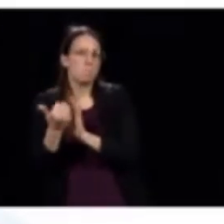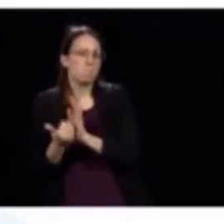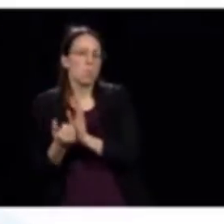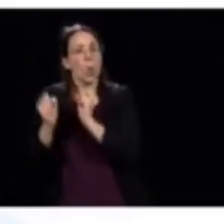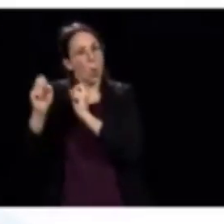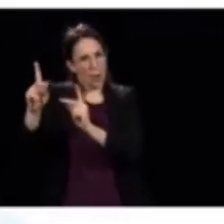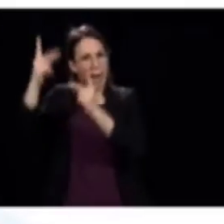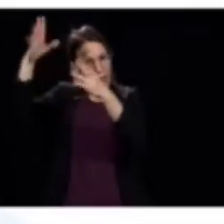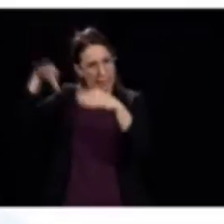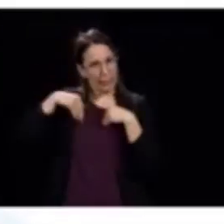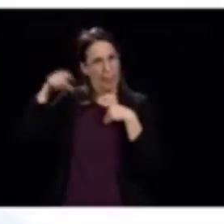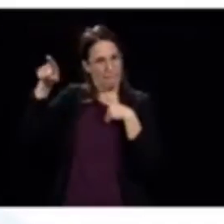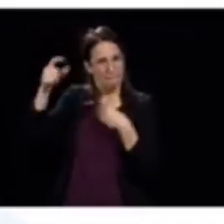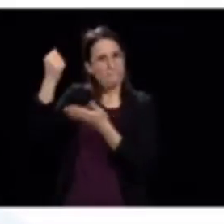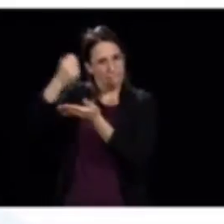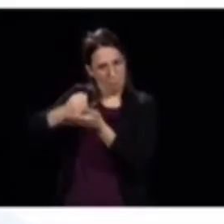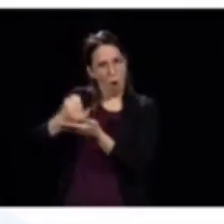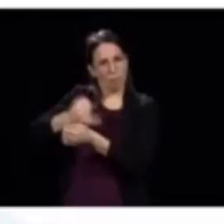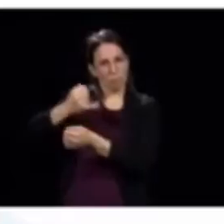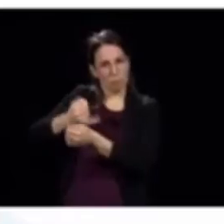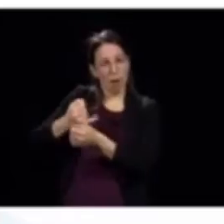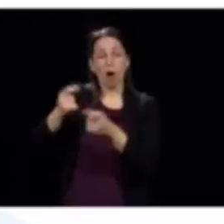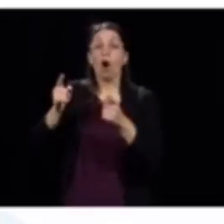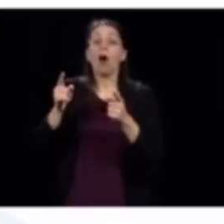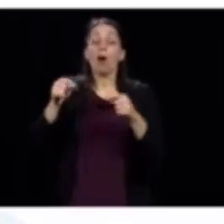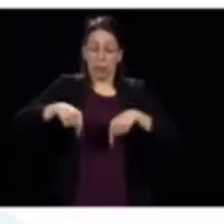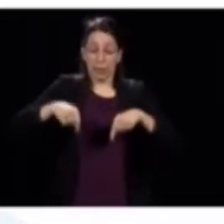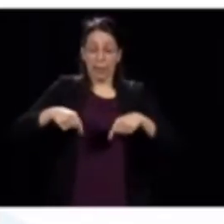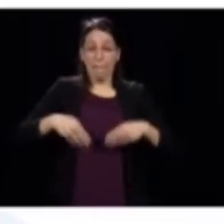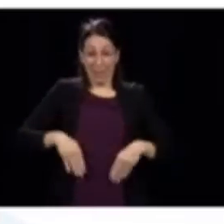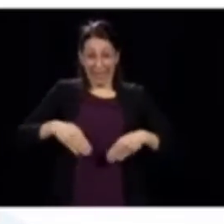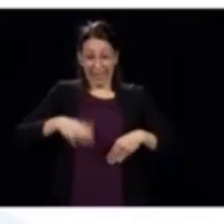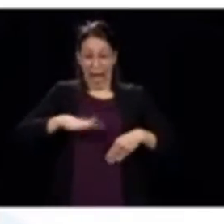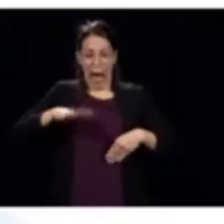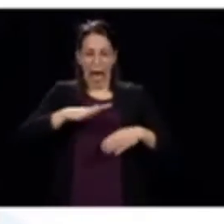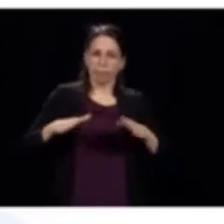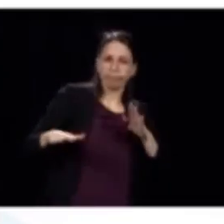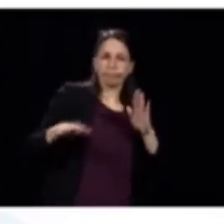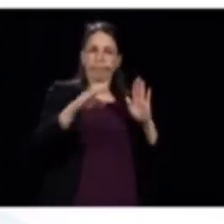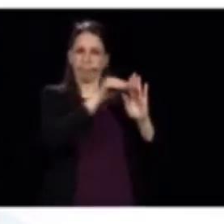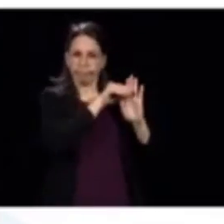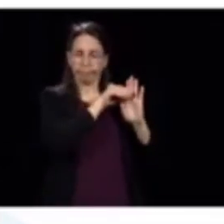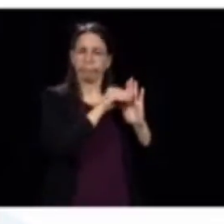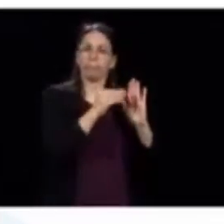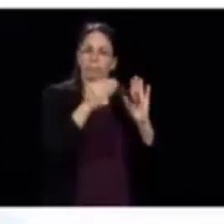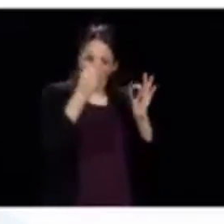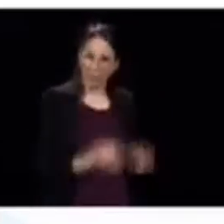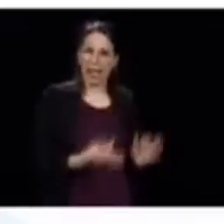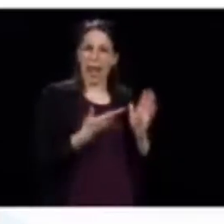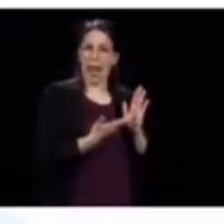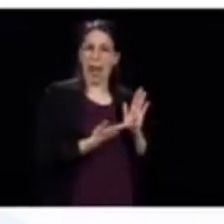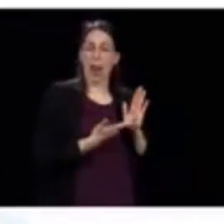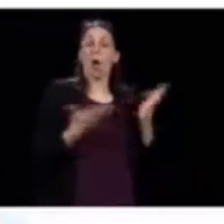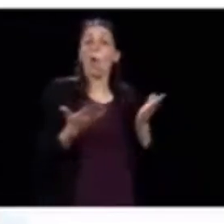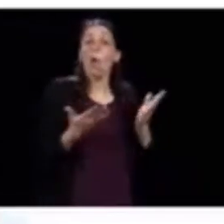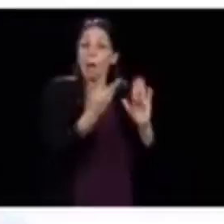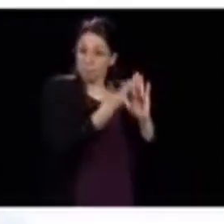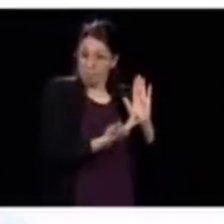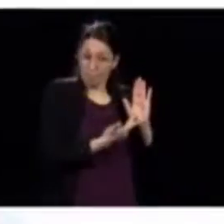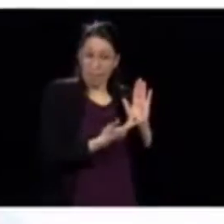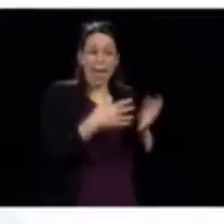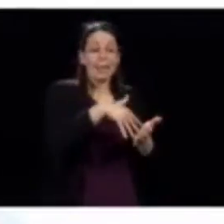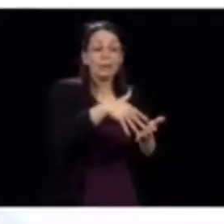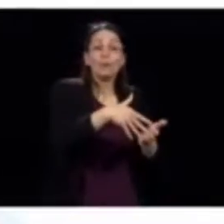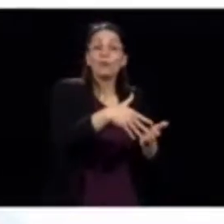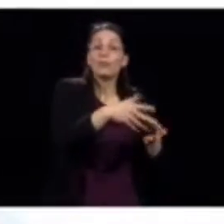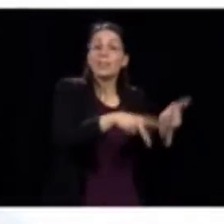était d'accord. Et on a eu un arrêté ministériel là-dessus. Les étudiants, à ce moment-là, peuvent terminer